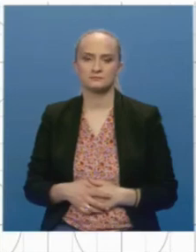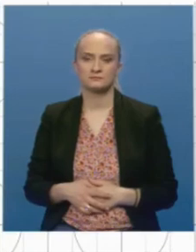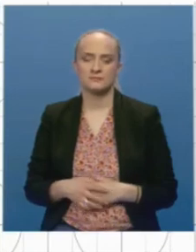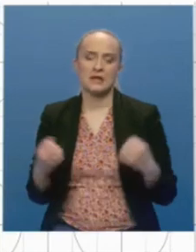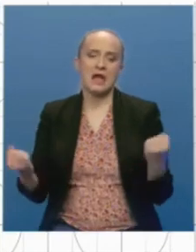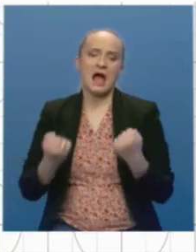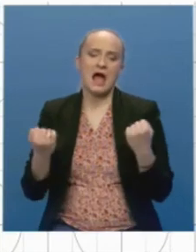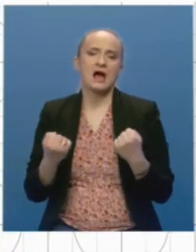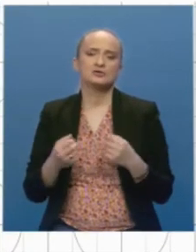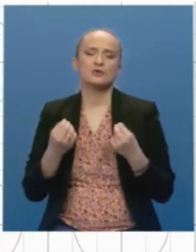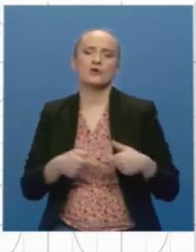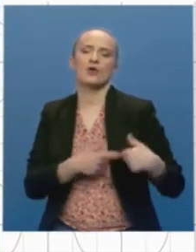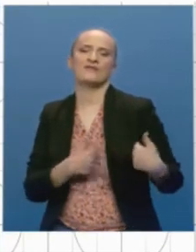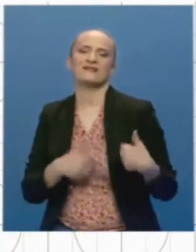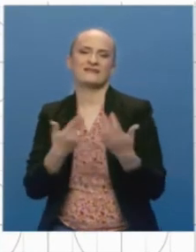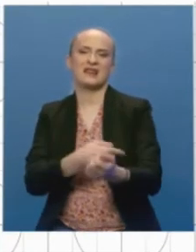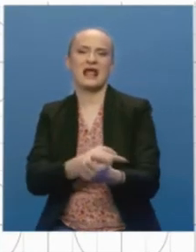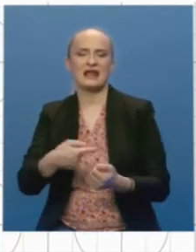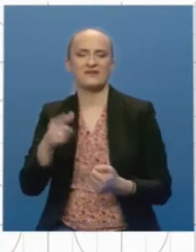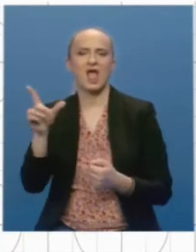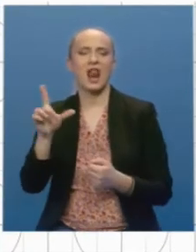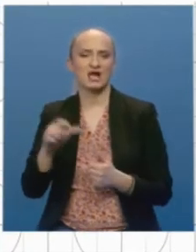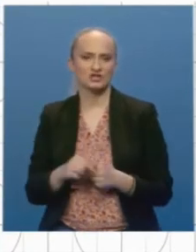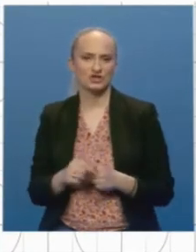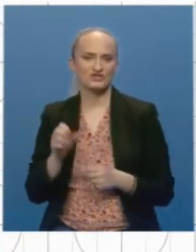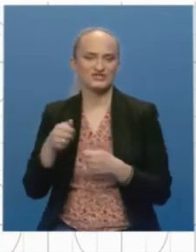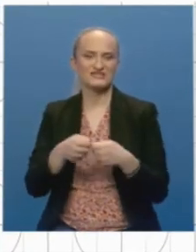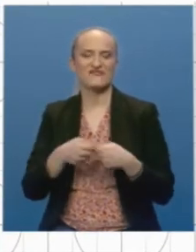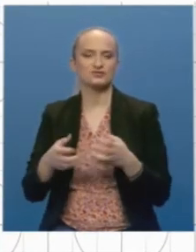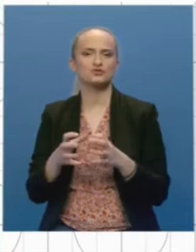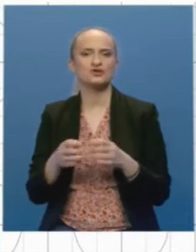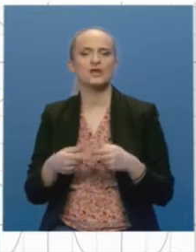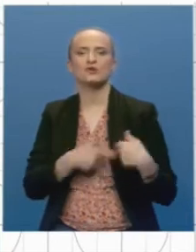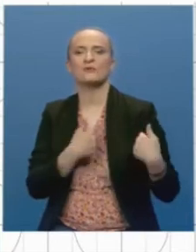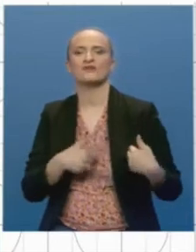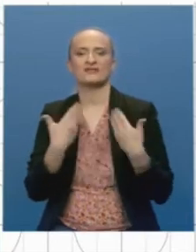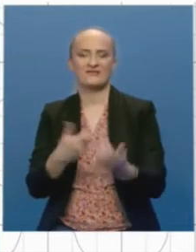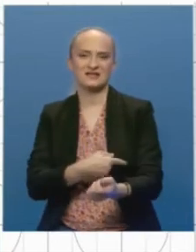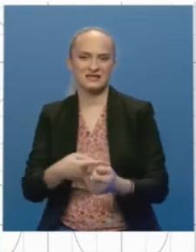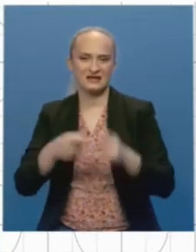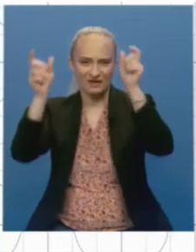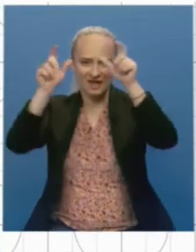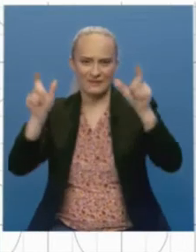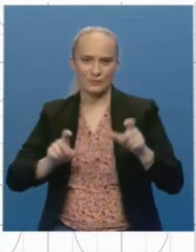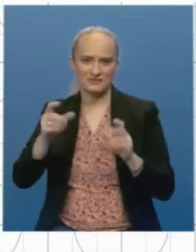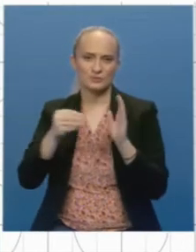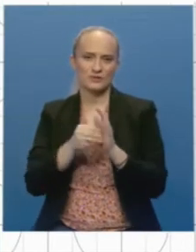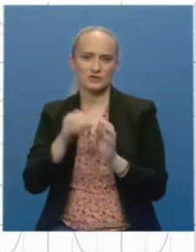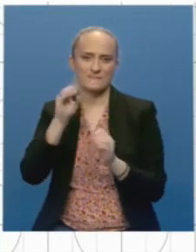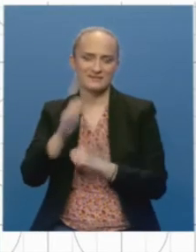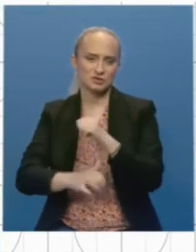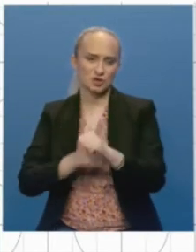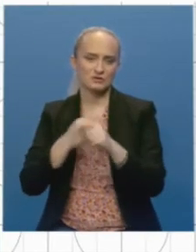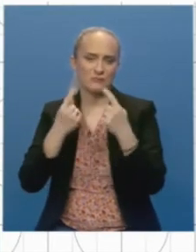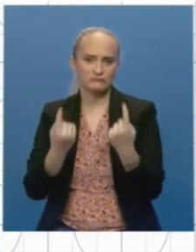Akcijom dobrovoljnog davanja krvi u Lactašima, Savjez Udruženja dobrovoljnih davalaca krvi Republike Srpske obilježuje 15